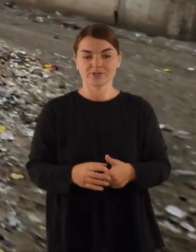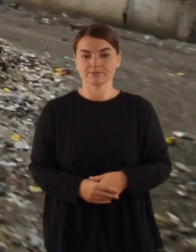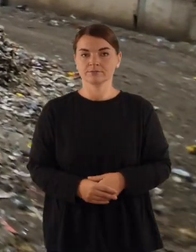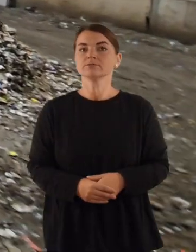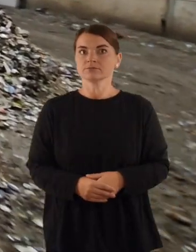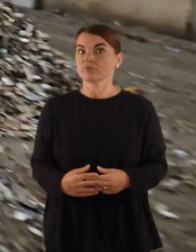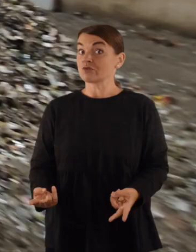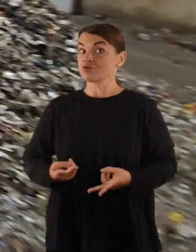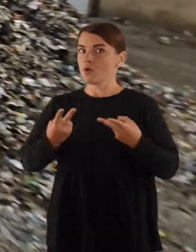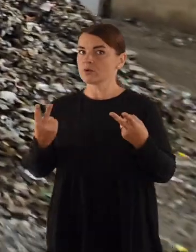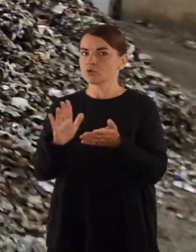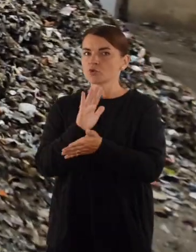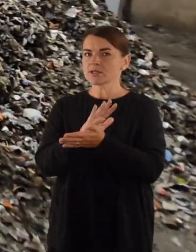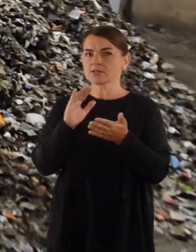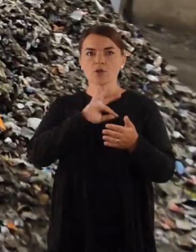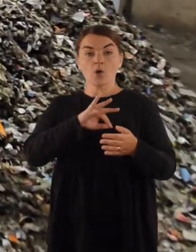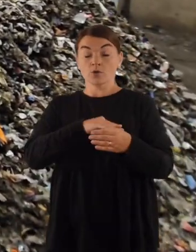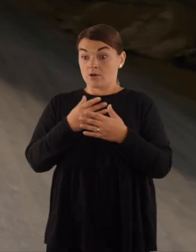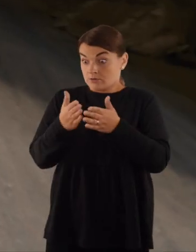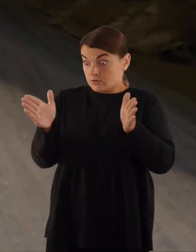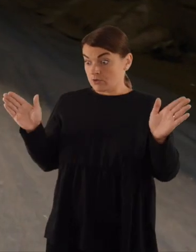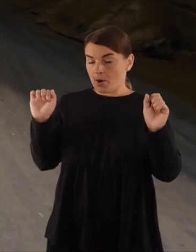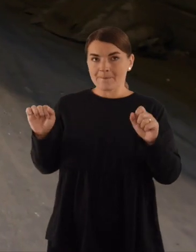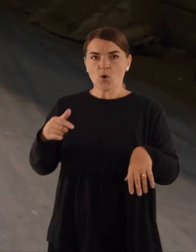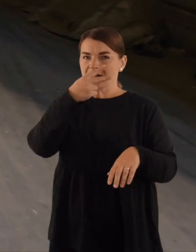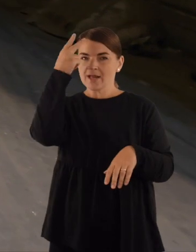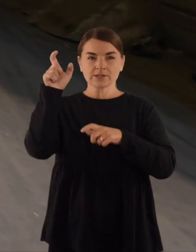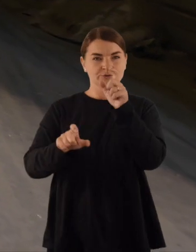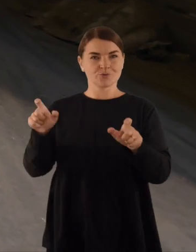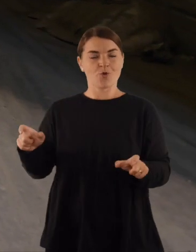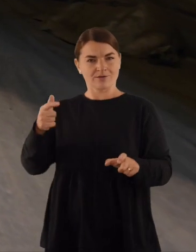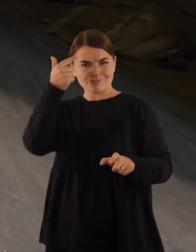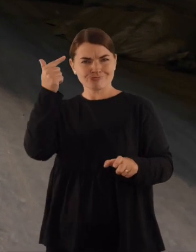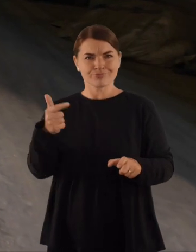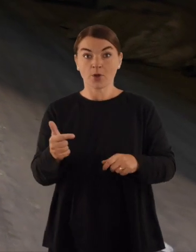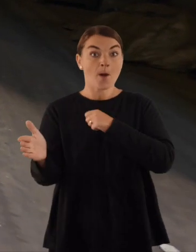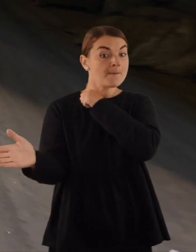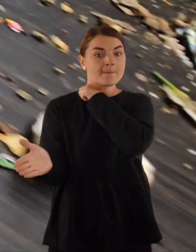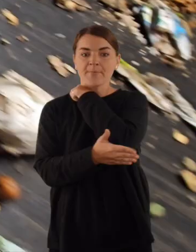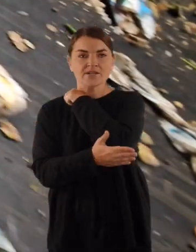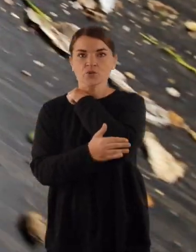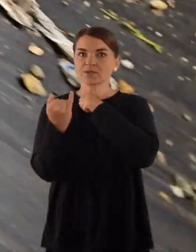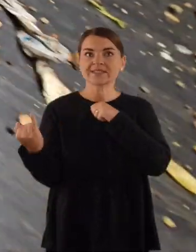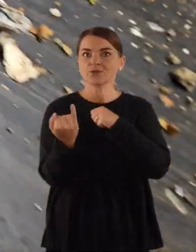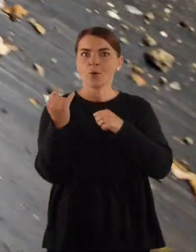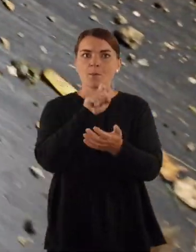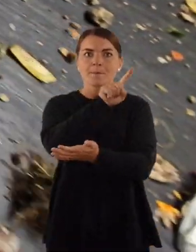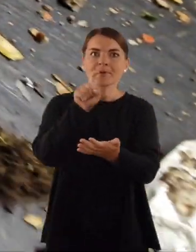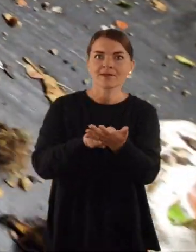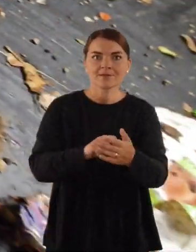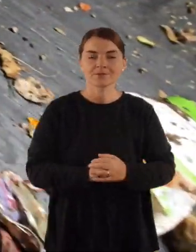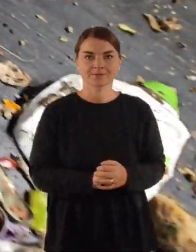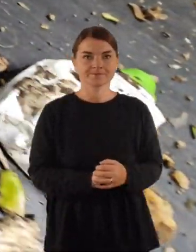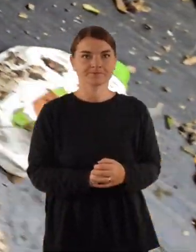džiugu, kad atliekos gali būti taip plačiai panaudojamos, išradingi lietuvėje, ne? Na ir paskutinis, gana, intriguojantis vatytės klausimas